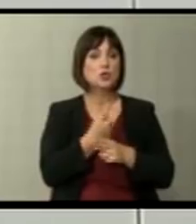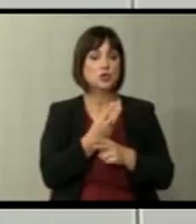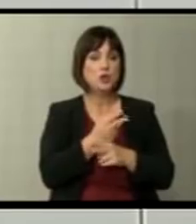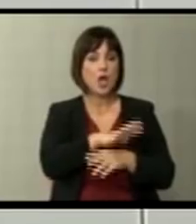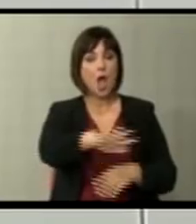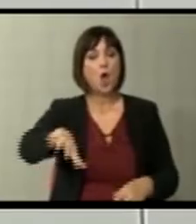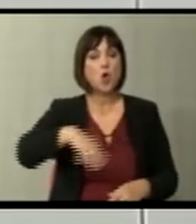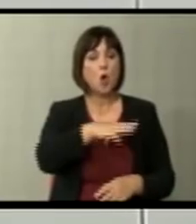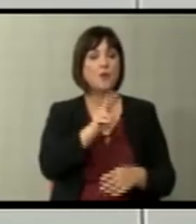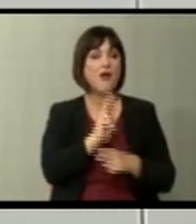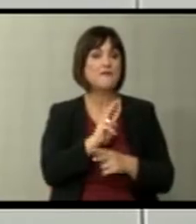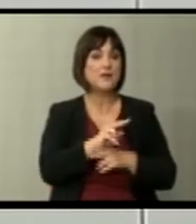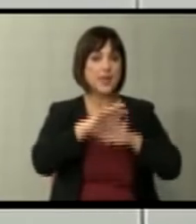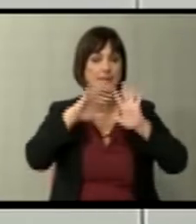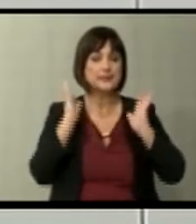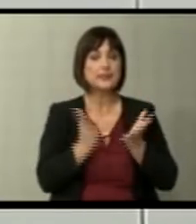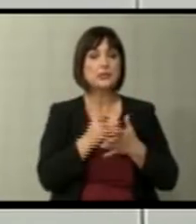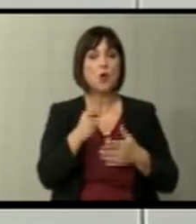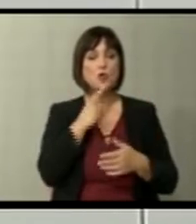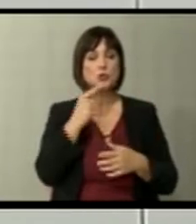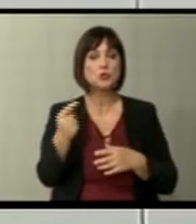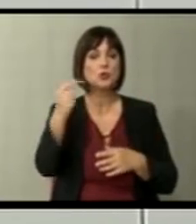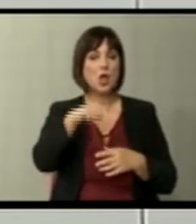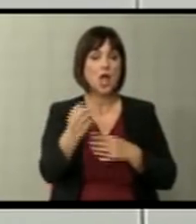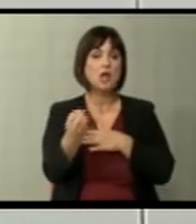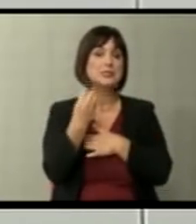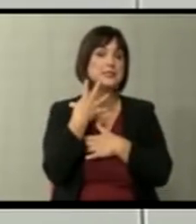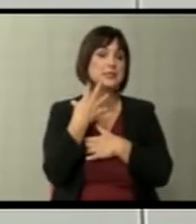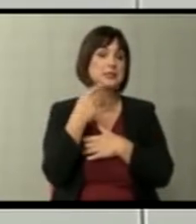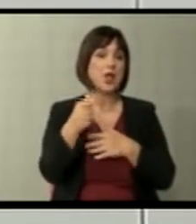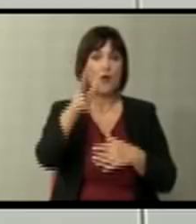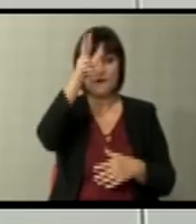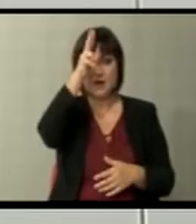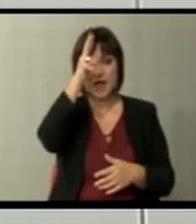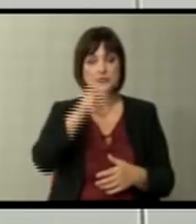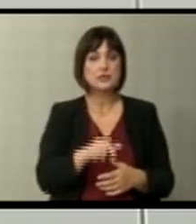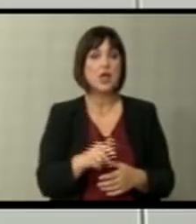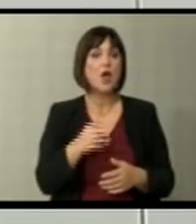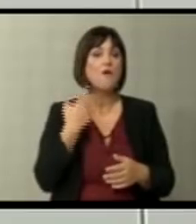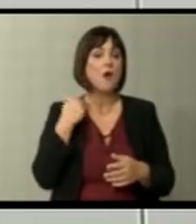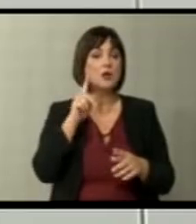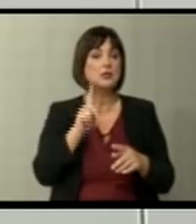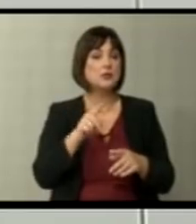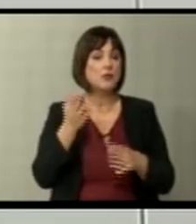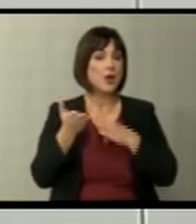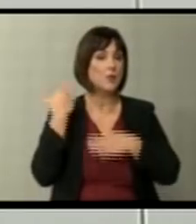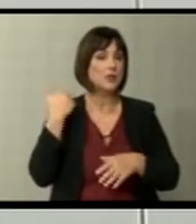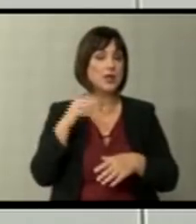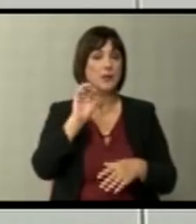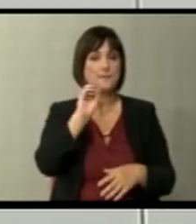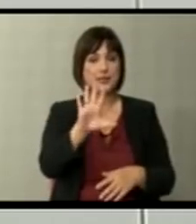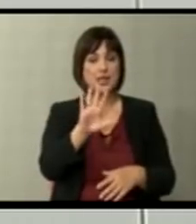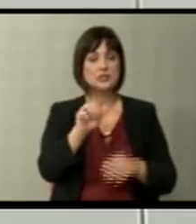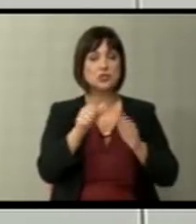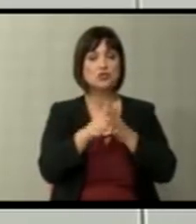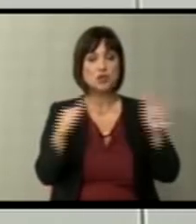како обштество, внимание на се тоа што стигаше како сигнал од Франција во изминатите 15-16